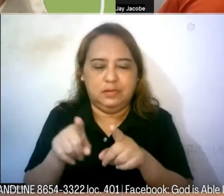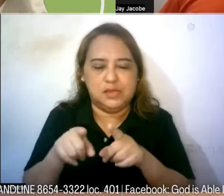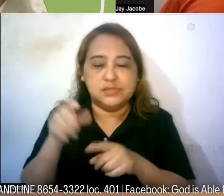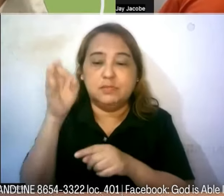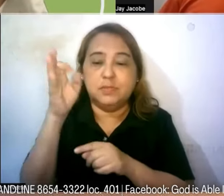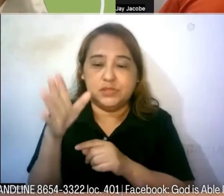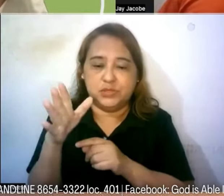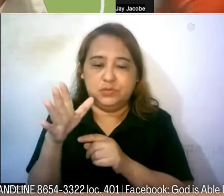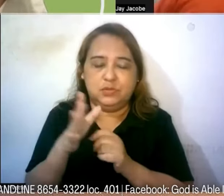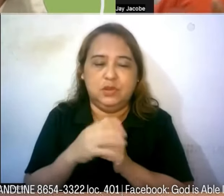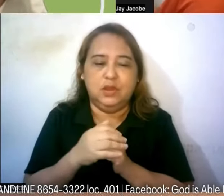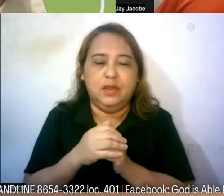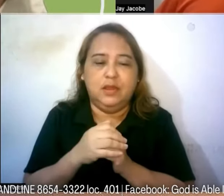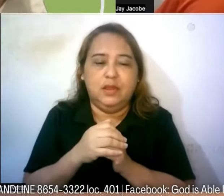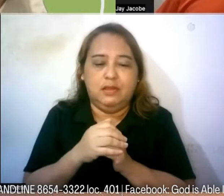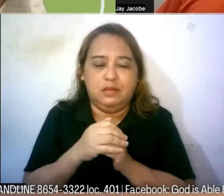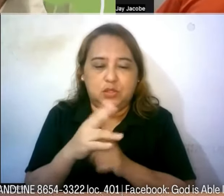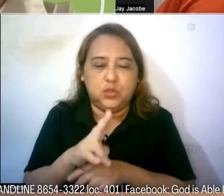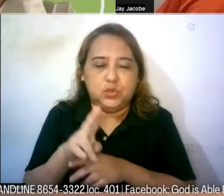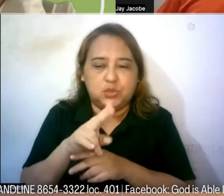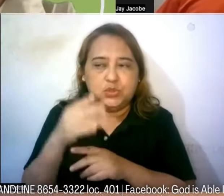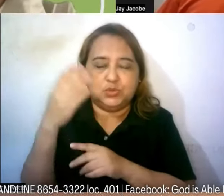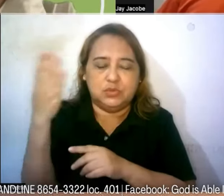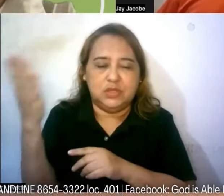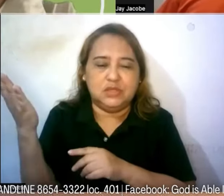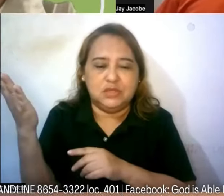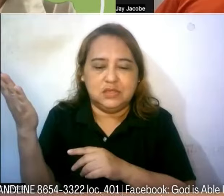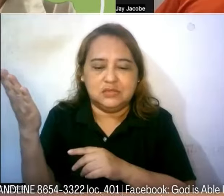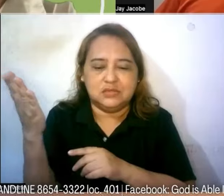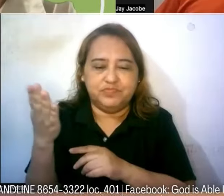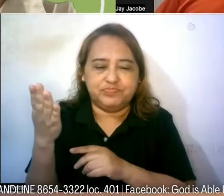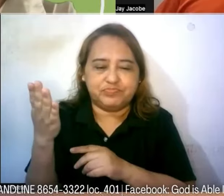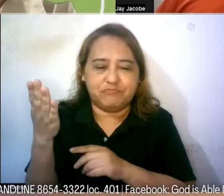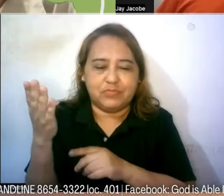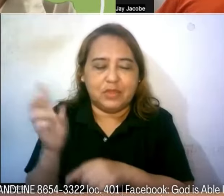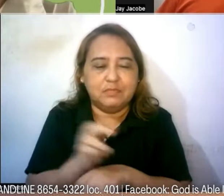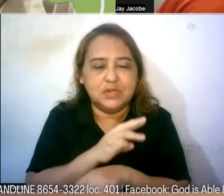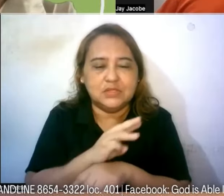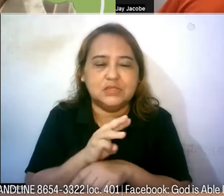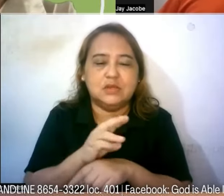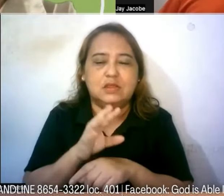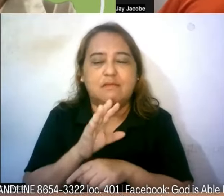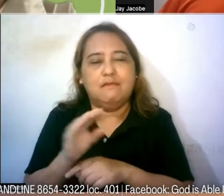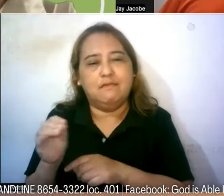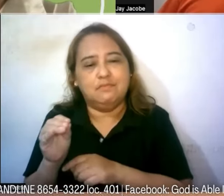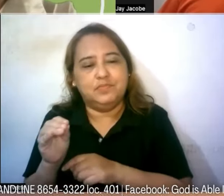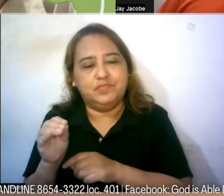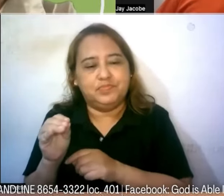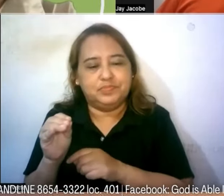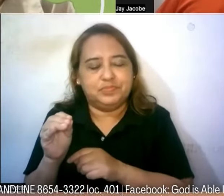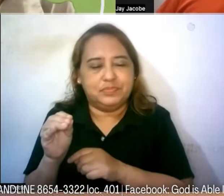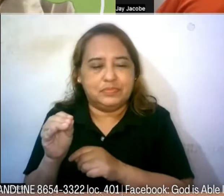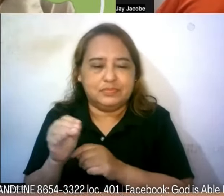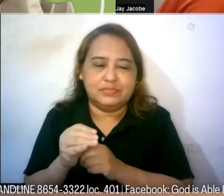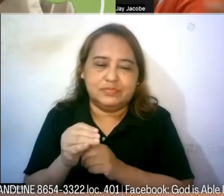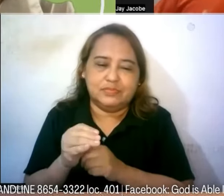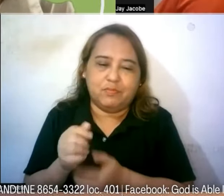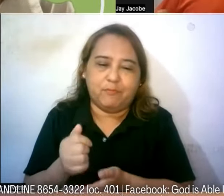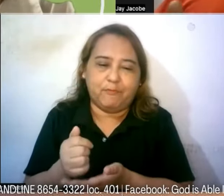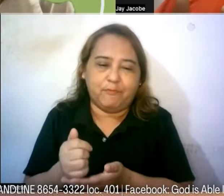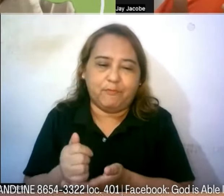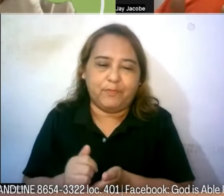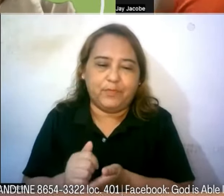magamit niya sa kaya yung gawain and even matulungan ko rin ang aking pamilya napatuloy na lumago sa spiritual at